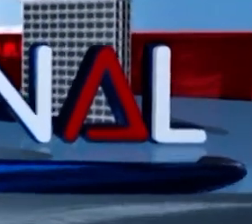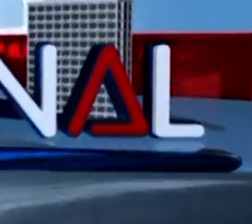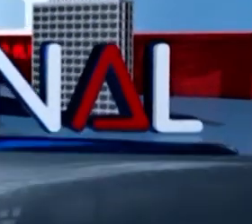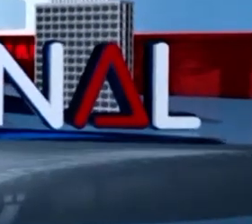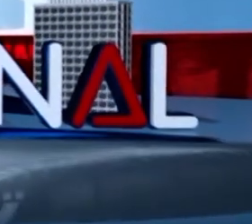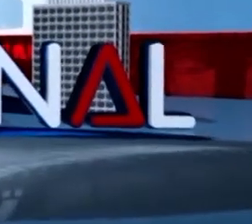MULȚUMIT PENTRU